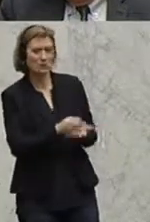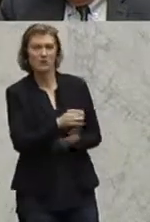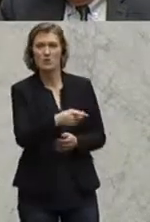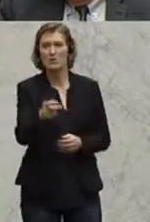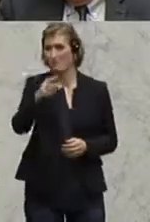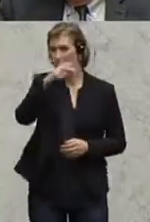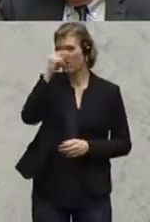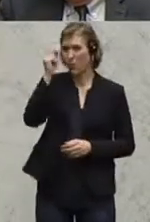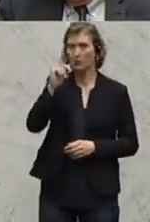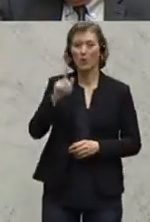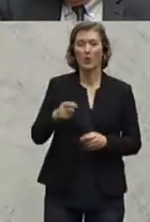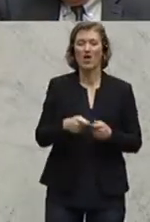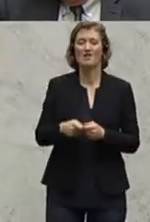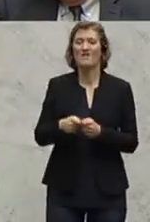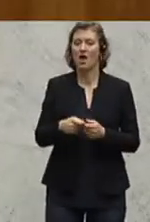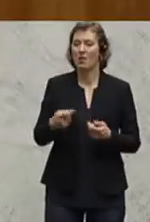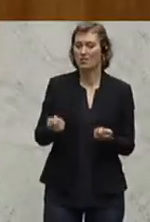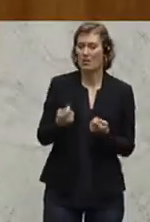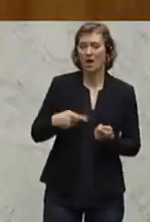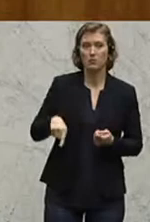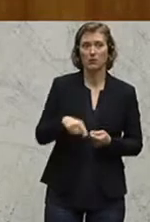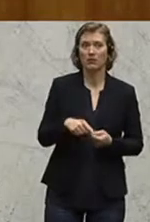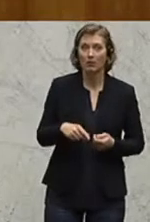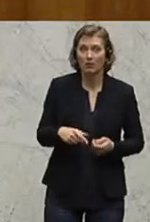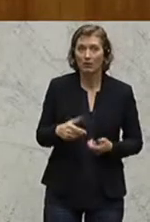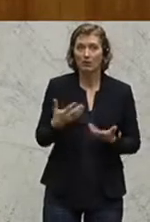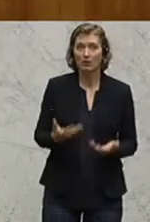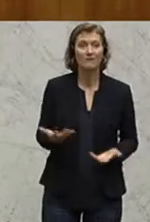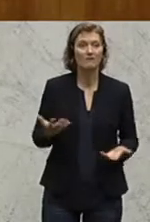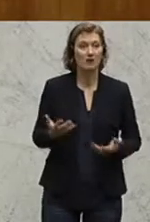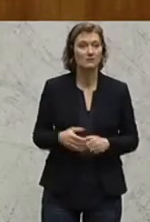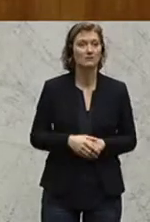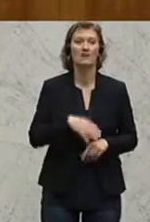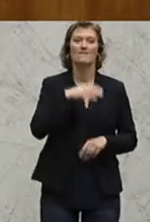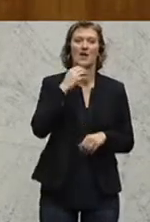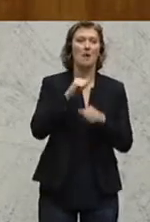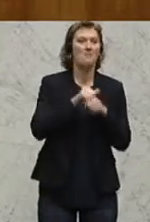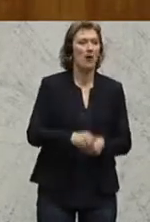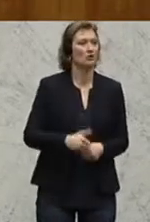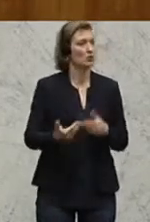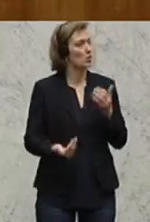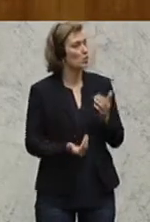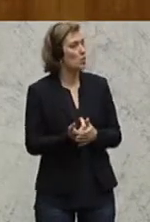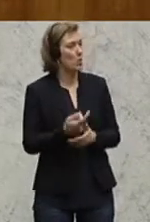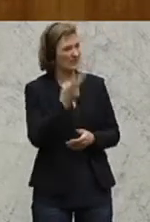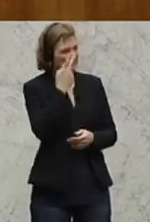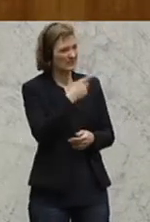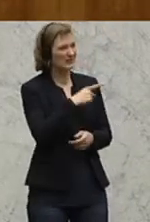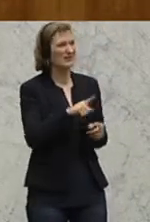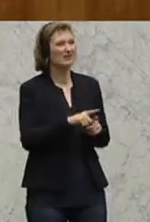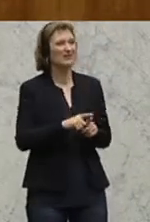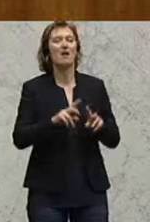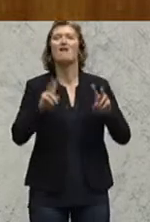die Bevölkerung und auch speziell die Gewerbetreibenden merken, Die Vielzahl an neuen Belastungen hat Ihnen so ziemlich alle